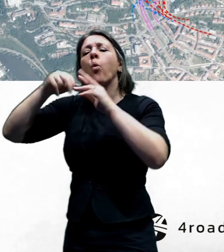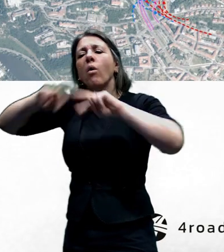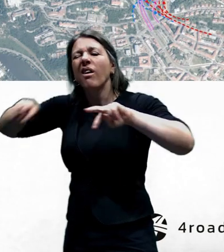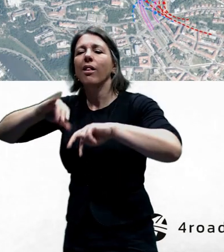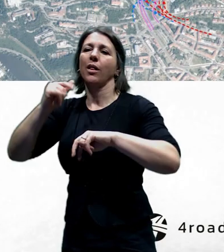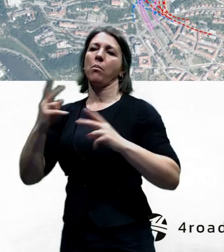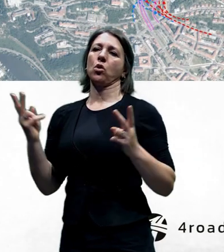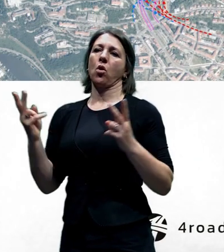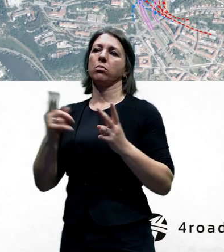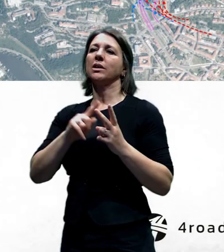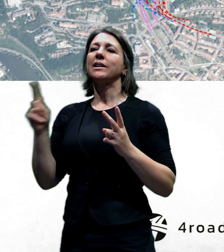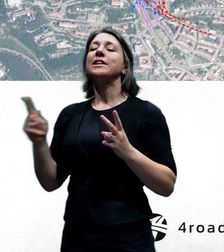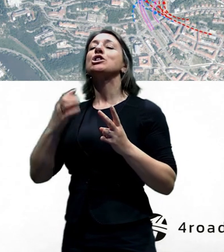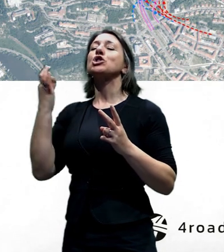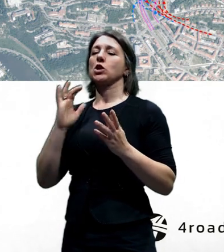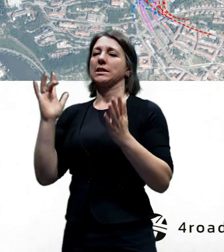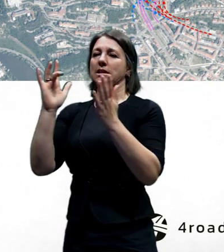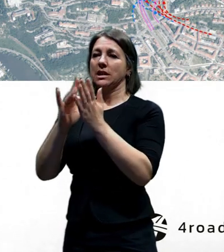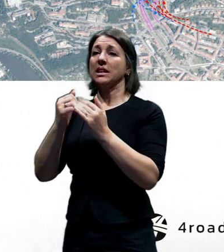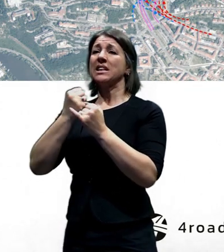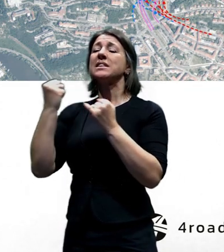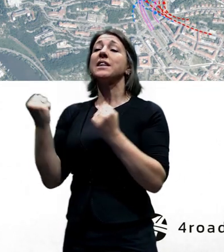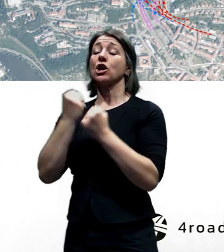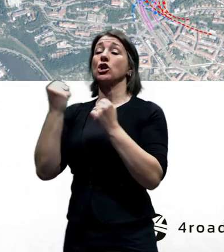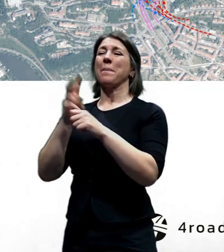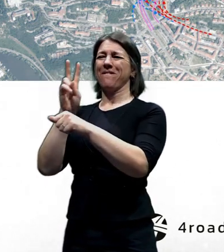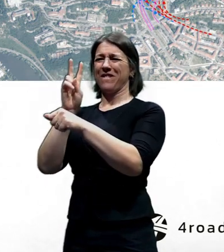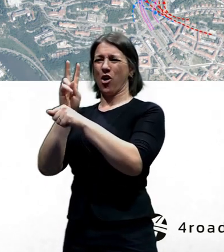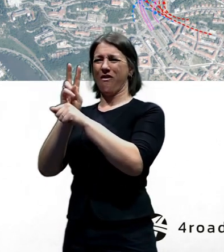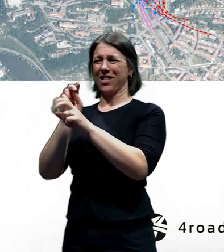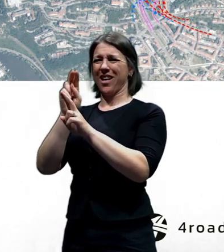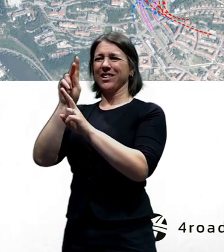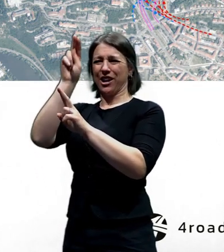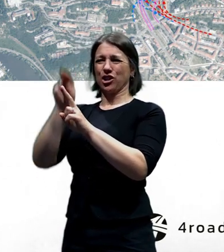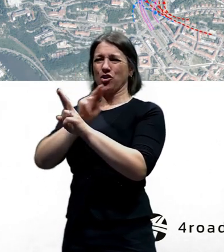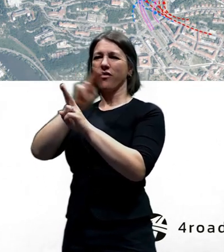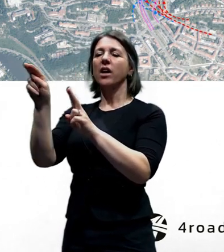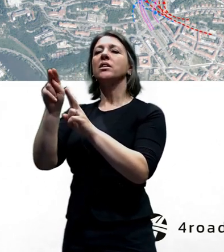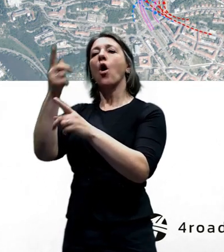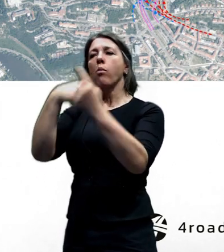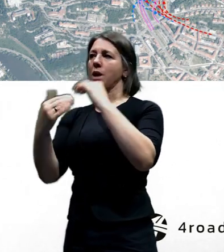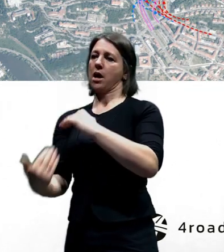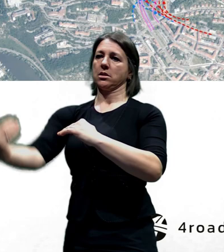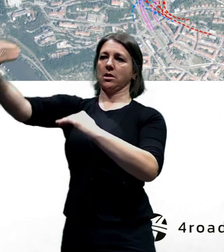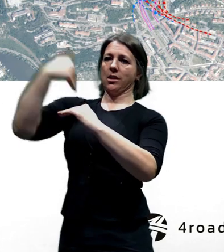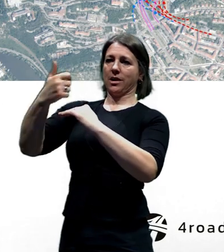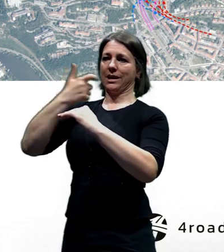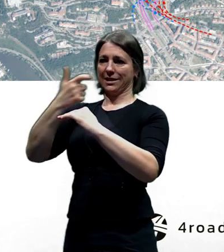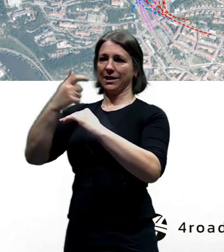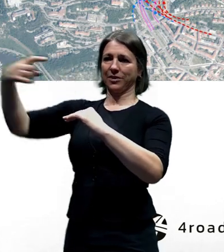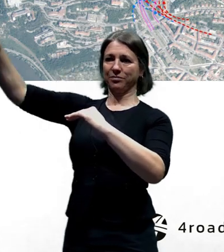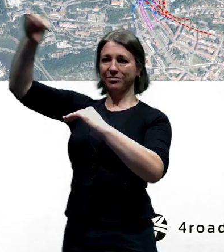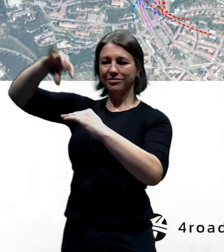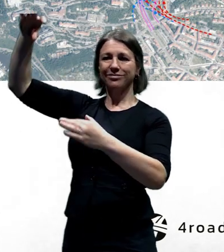v tom, že se tady pokoušíme přijít do té křižovatky na vychovatelně ze severu. Tak, aby jsme si uvolnili nějaký prostor a tak, aby se nám ty rampy